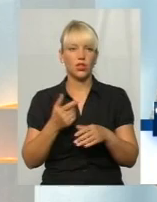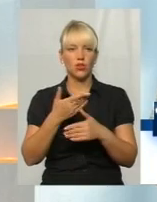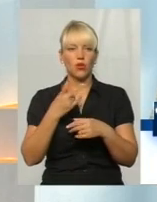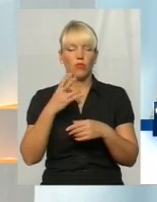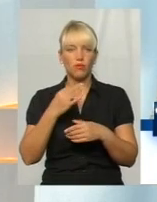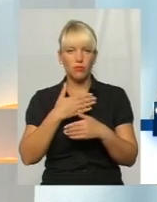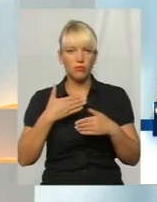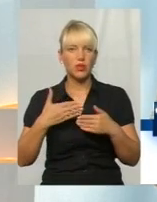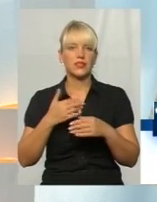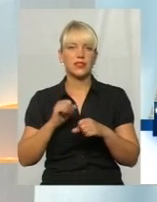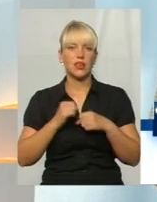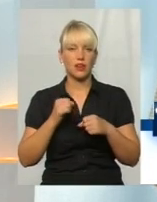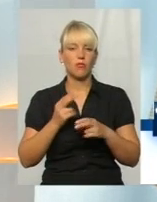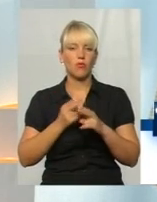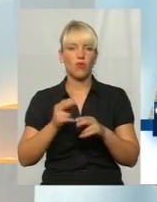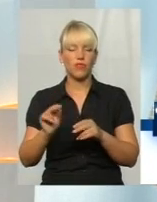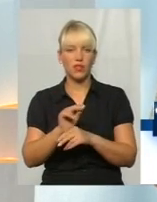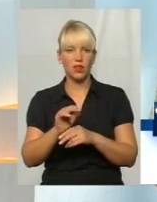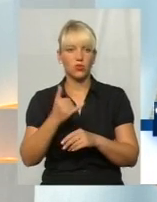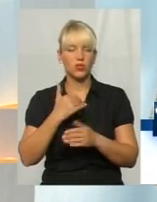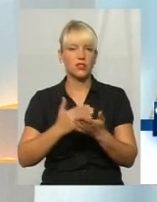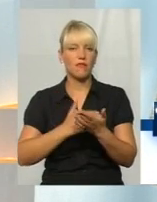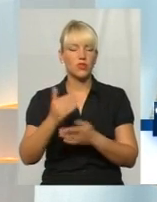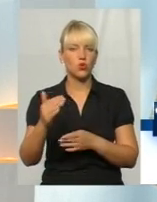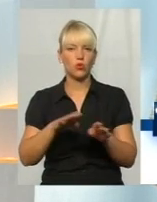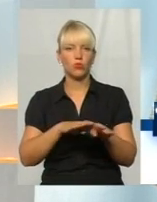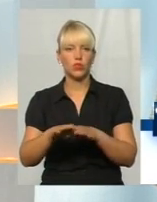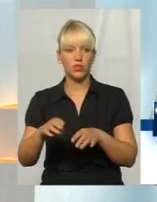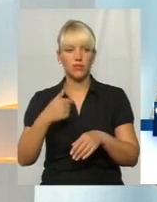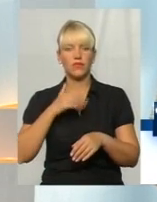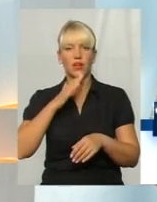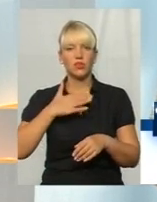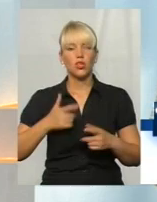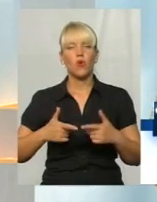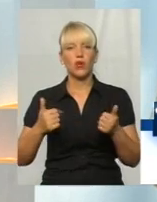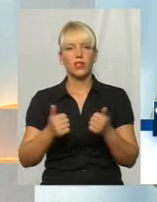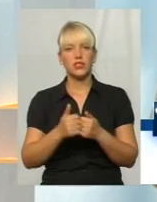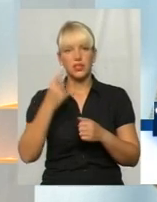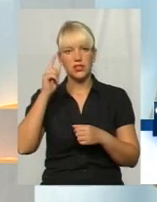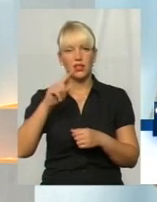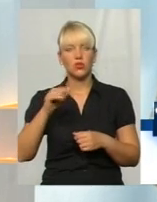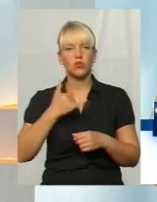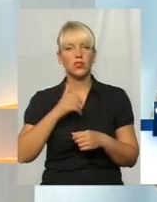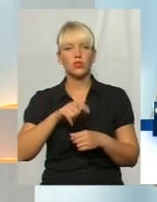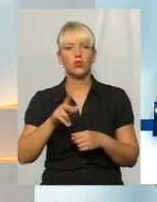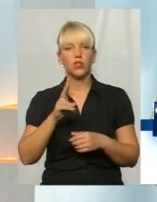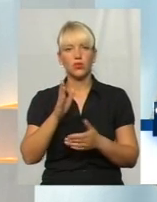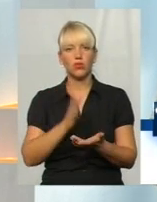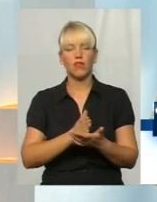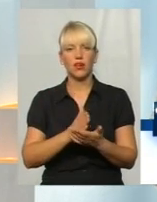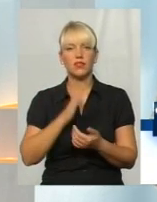профілактика у нас на дуже високому рівні в нашій організації. У нас зараз, знаєте, люди, які у нас являються